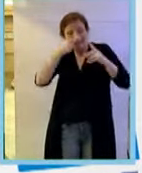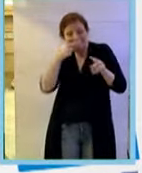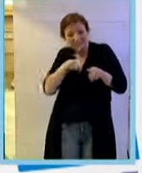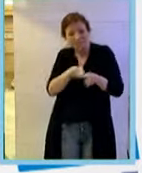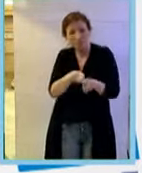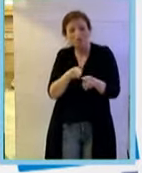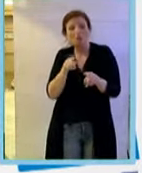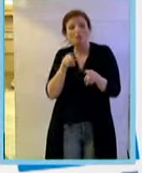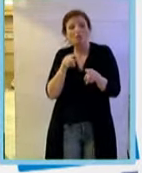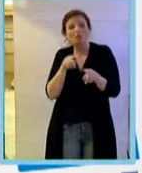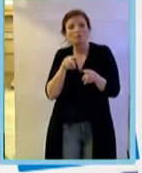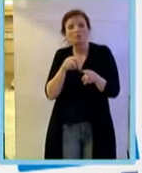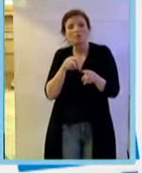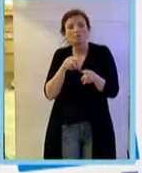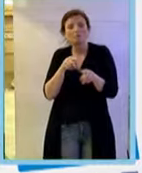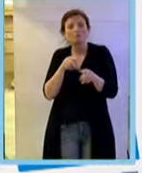che in un certo senso